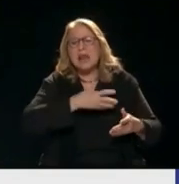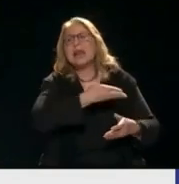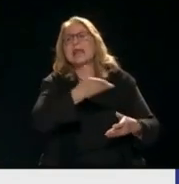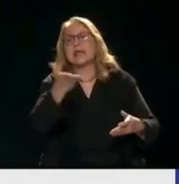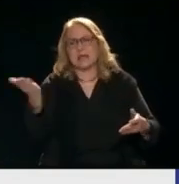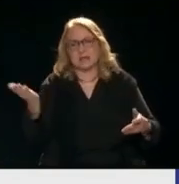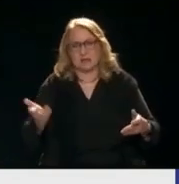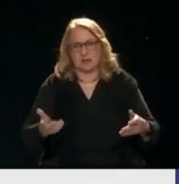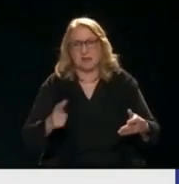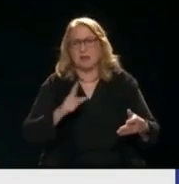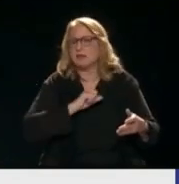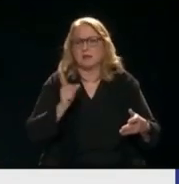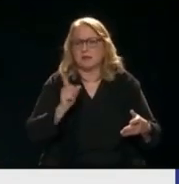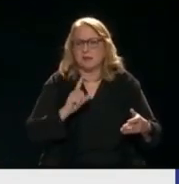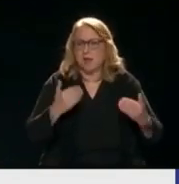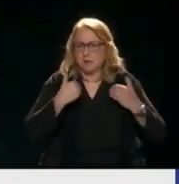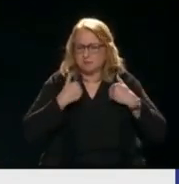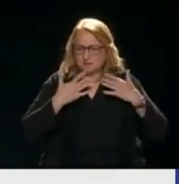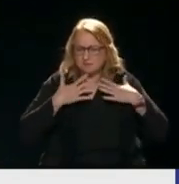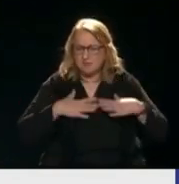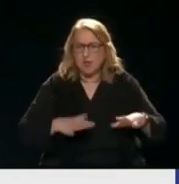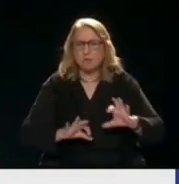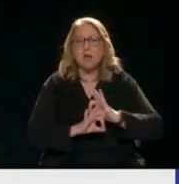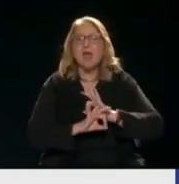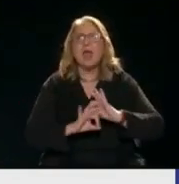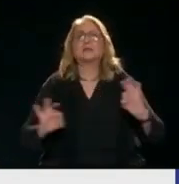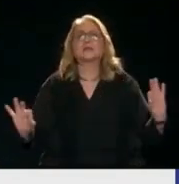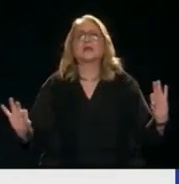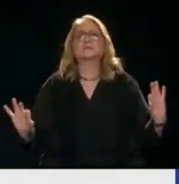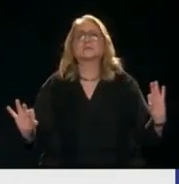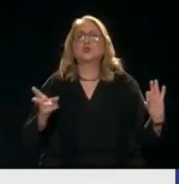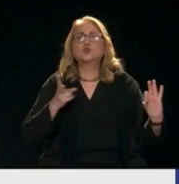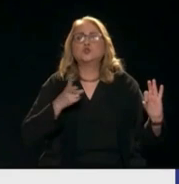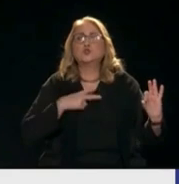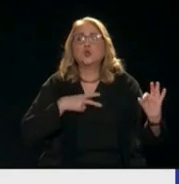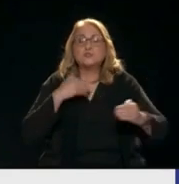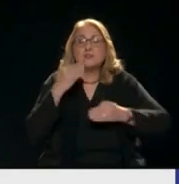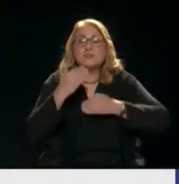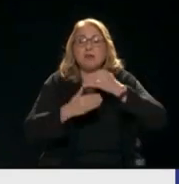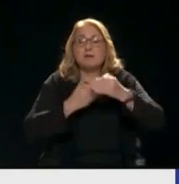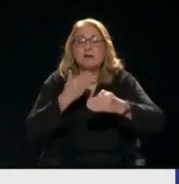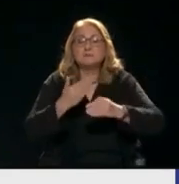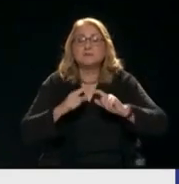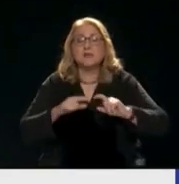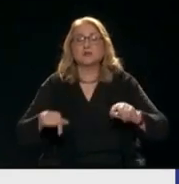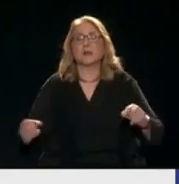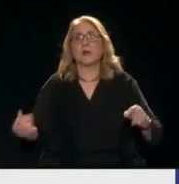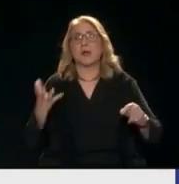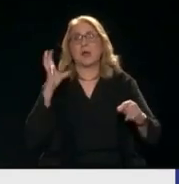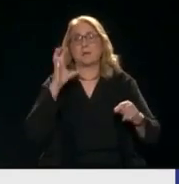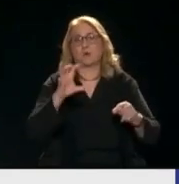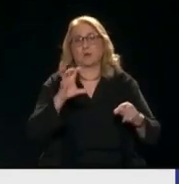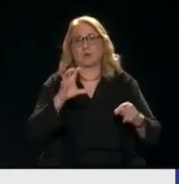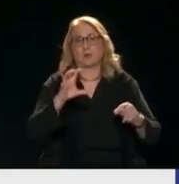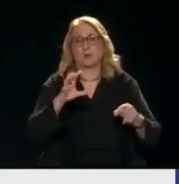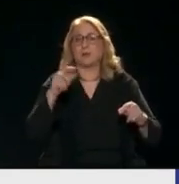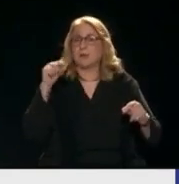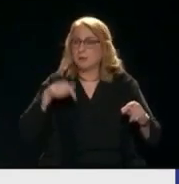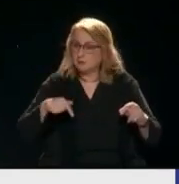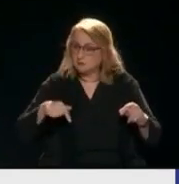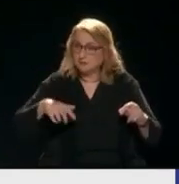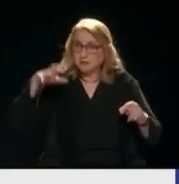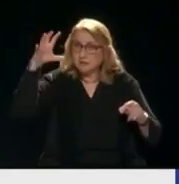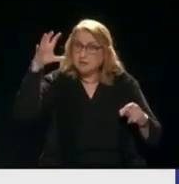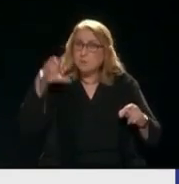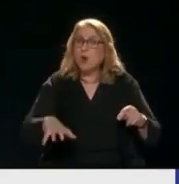είναι αυτοί Εμείς να είμαστε τάξη Σε μια τέτοια διαδικασία μπορεί να τρέξει Σε μια ελλήνικη Ελλήνικη πολιτεία